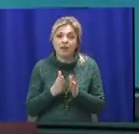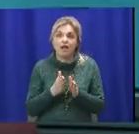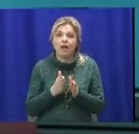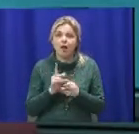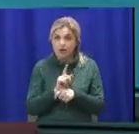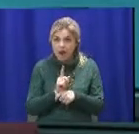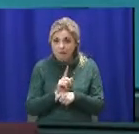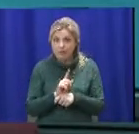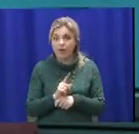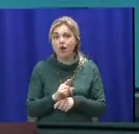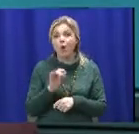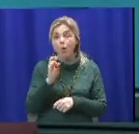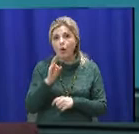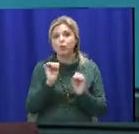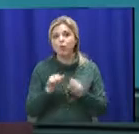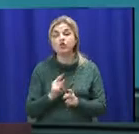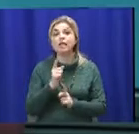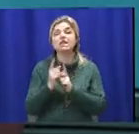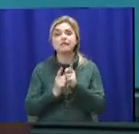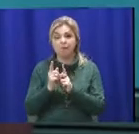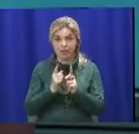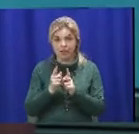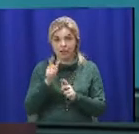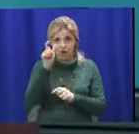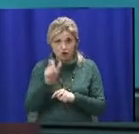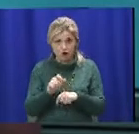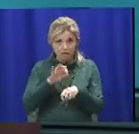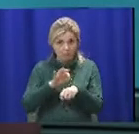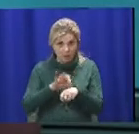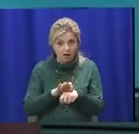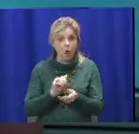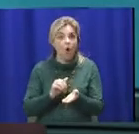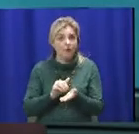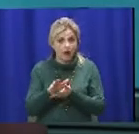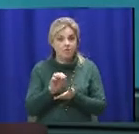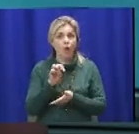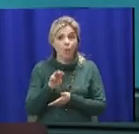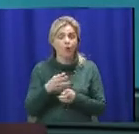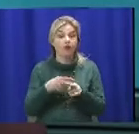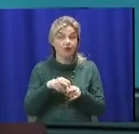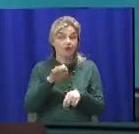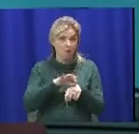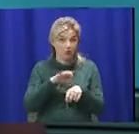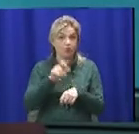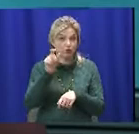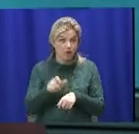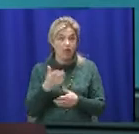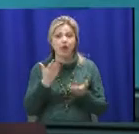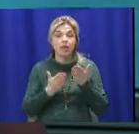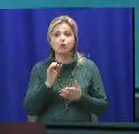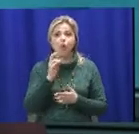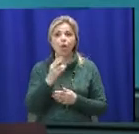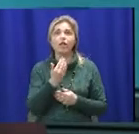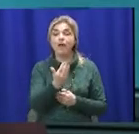поменять своего пациента, отказаться, он может отказаться от своего пациента в том случае, если он его